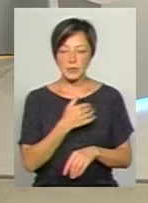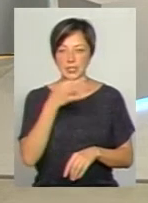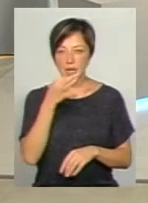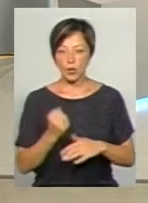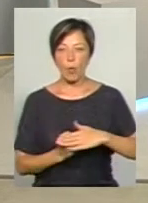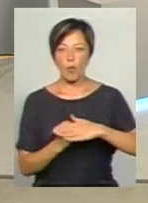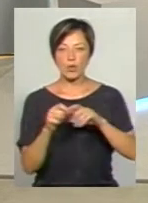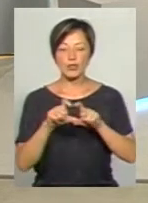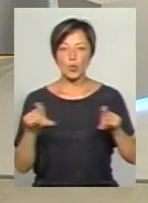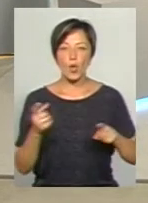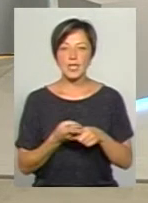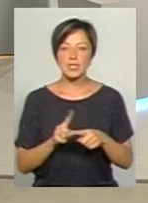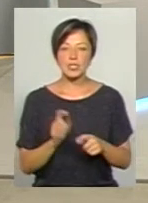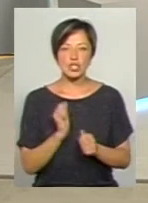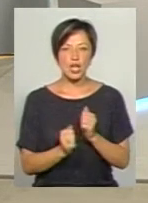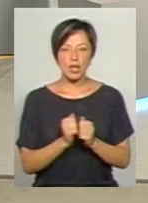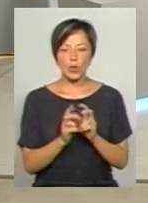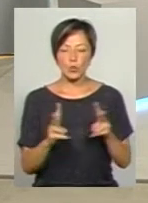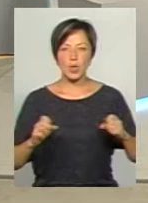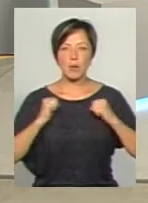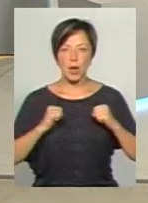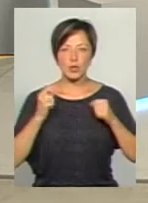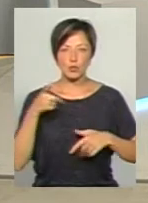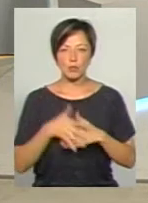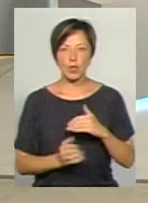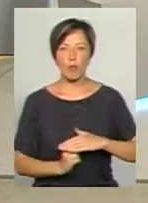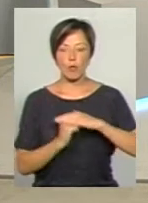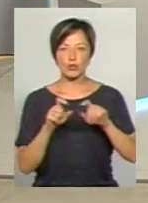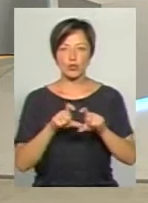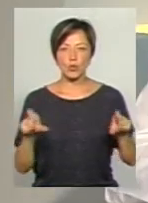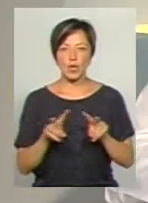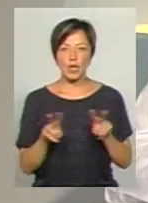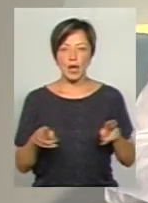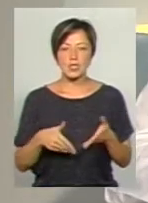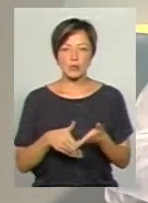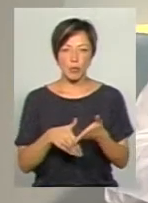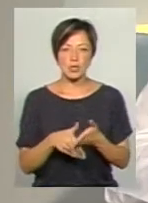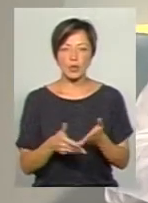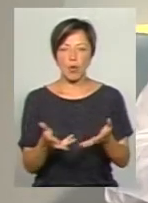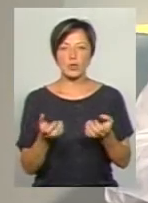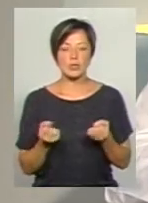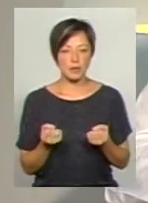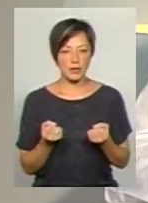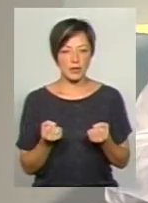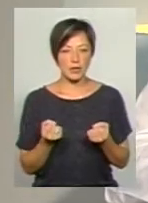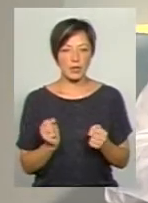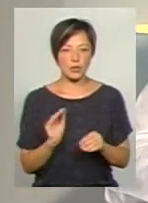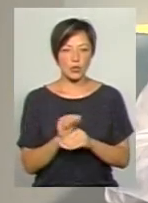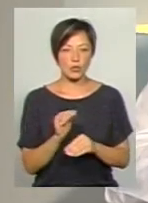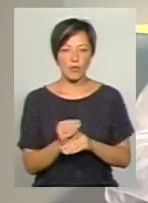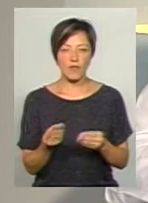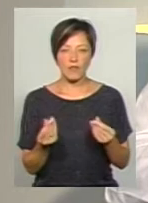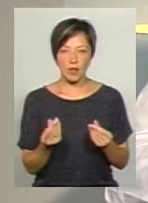школа – це дуже часто хто намагається зрозуміти опорну школу як спосіб для отримання додаткового